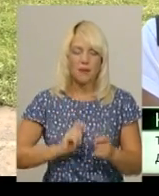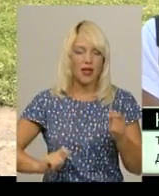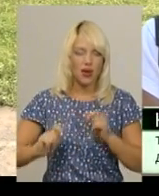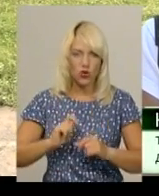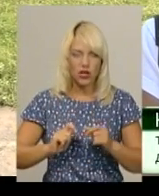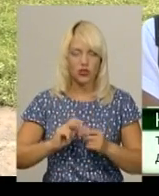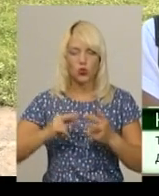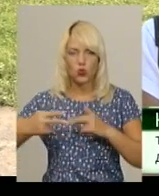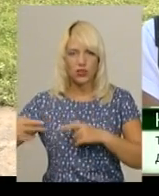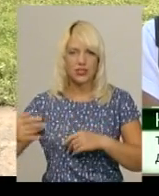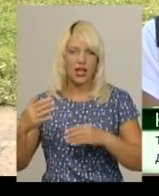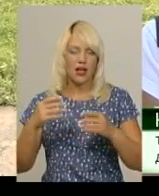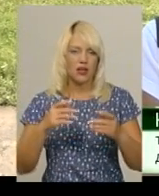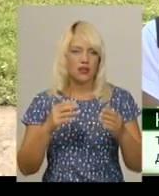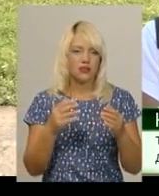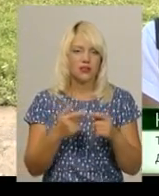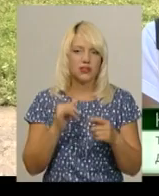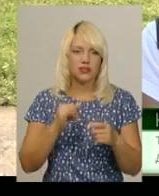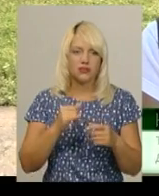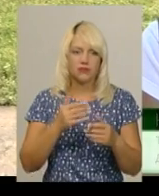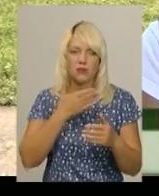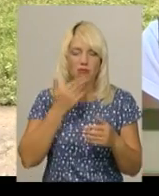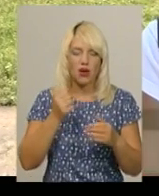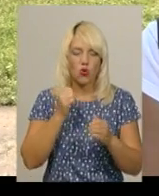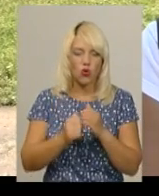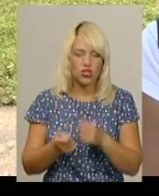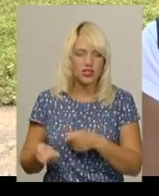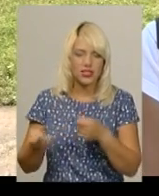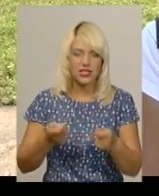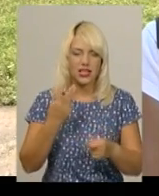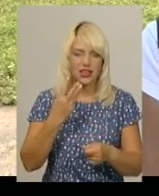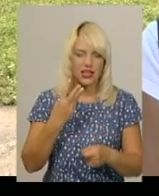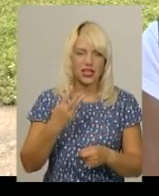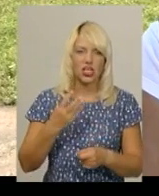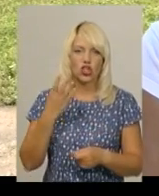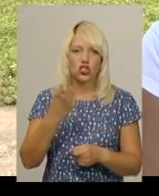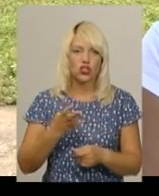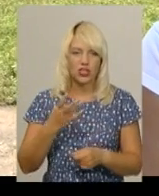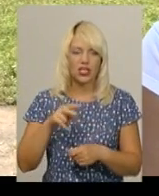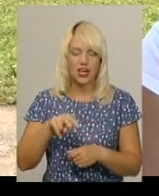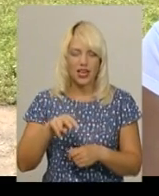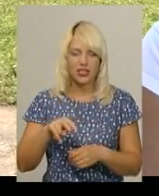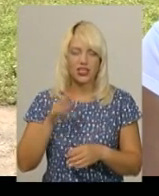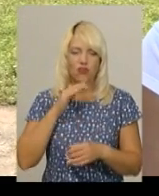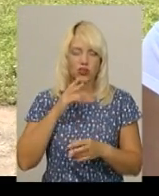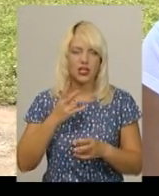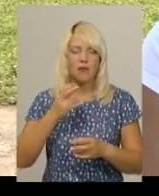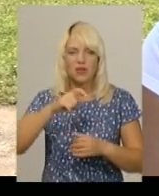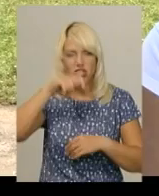передітися, помитися взагалі немає. З дому кожна несе 3-4 літри води, тому що 3 години працювати при жарі 40 градусів чи